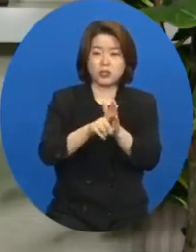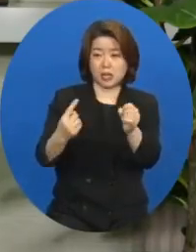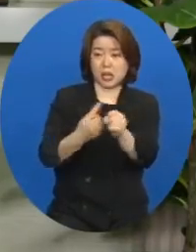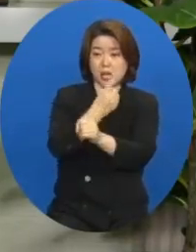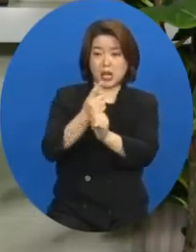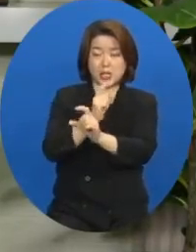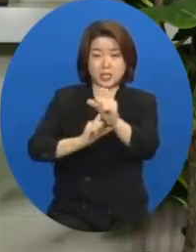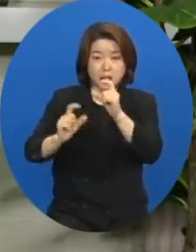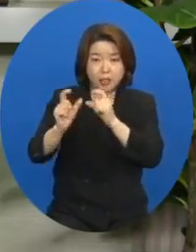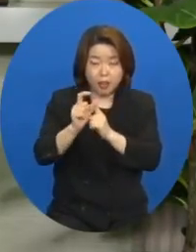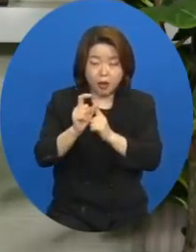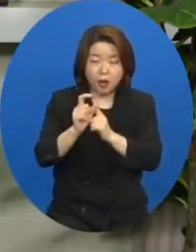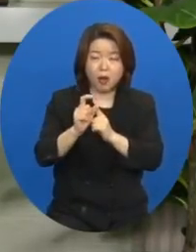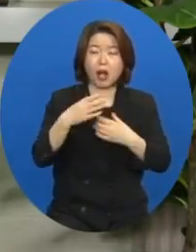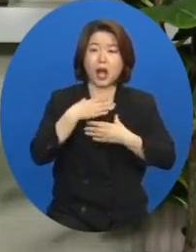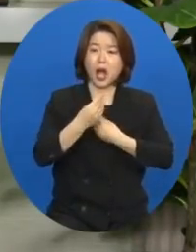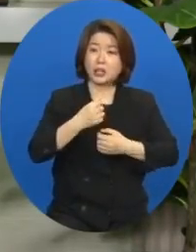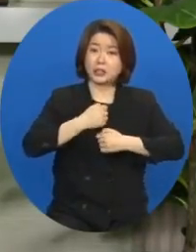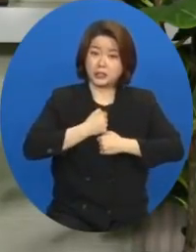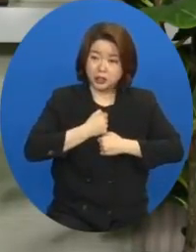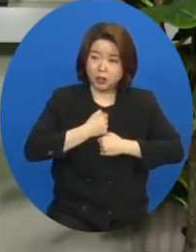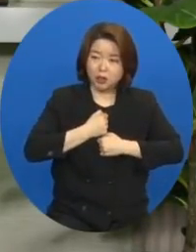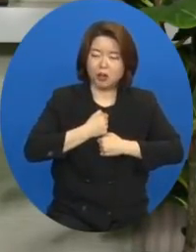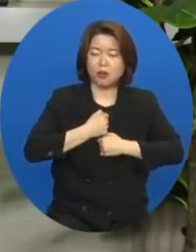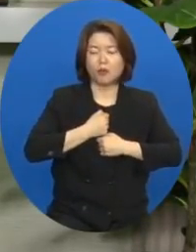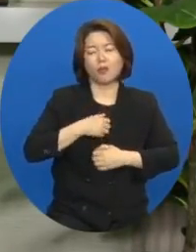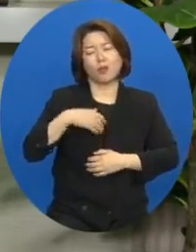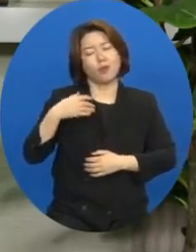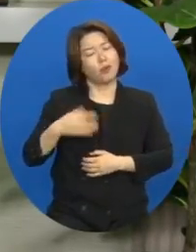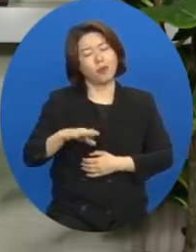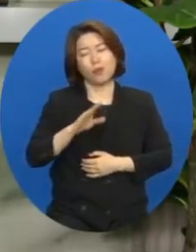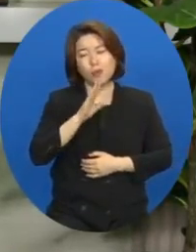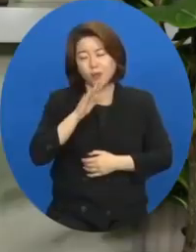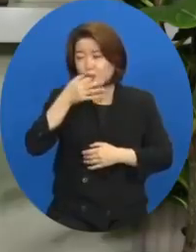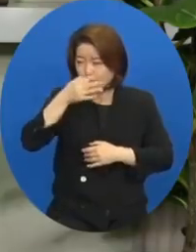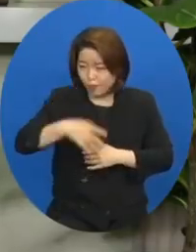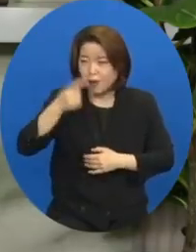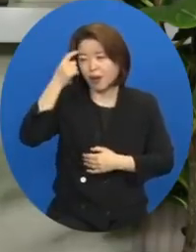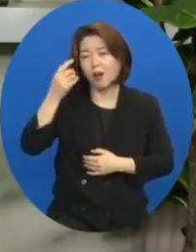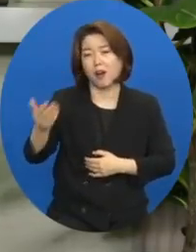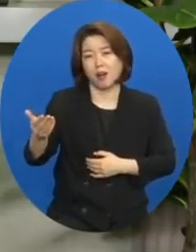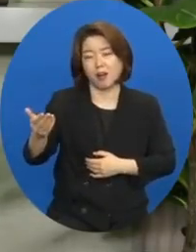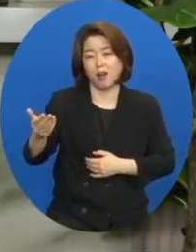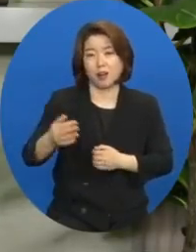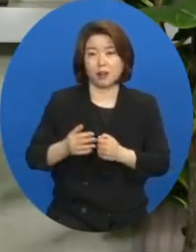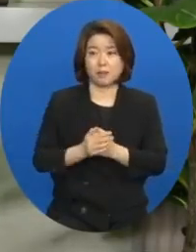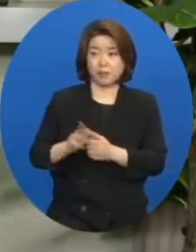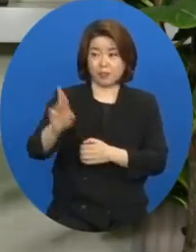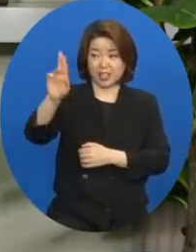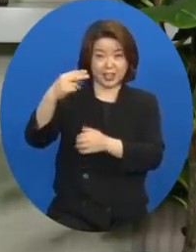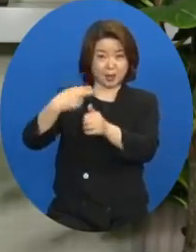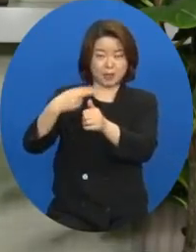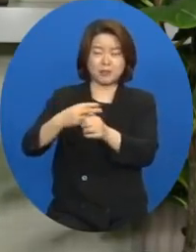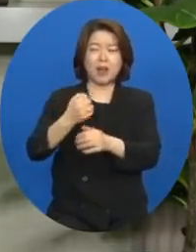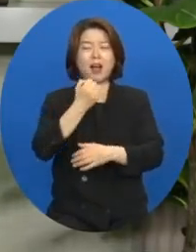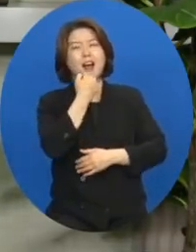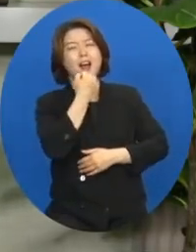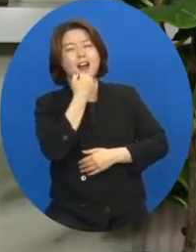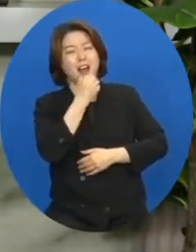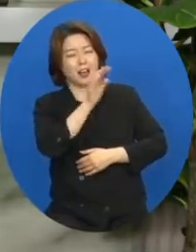더 안식이를 지킨다니 얼마나 힘드십니까? 그랬더니 그 라비가 껄껄껄 웃으면서